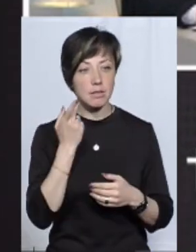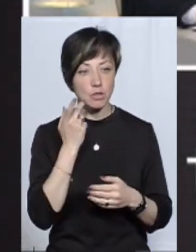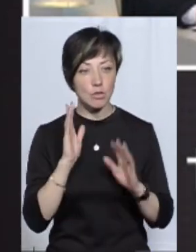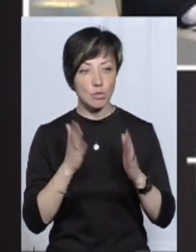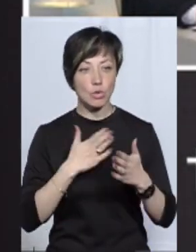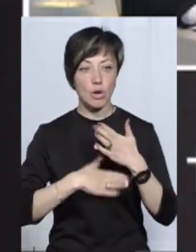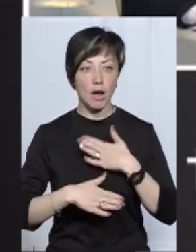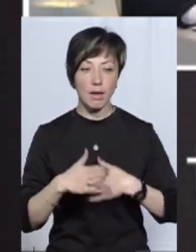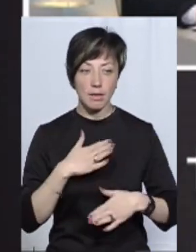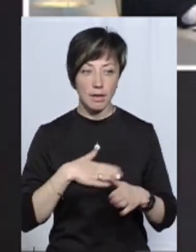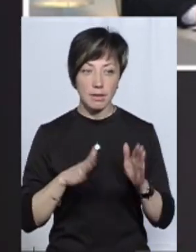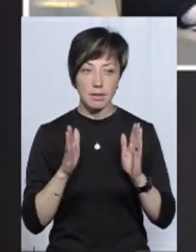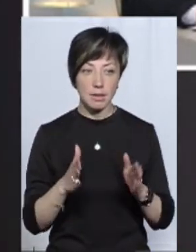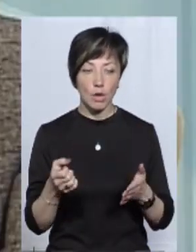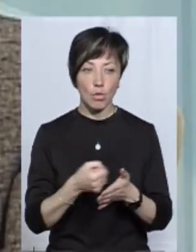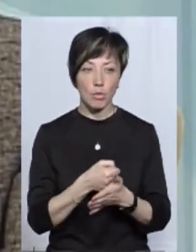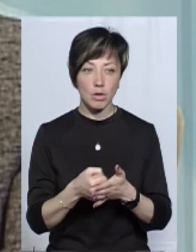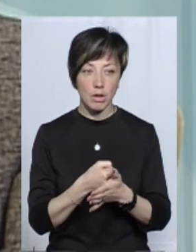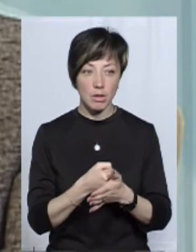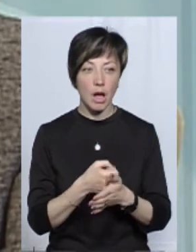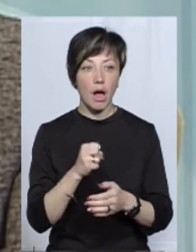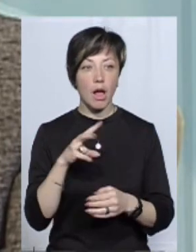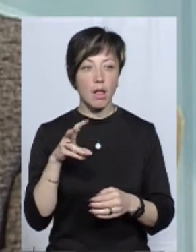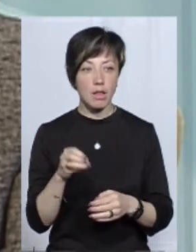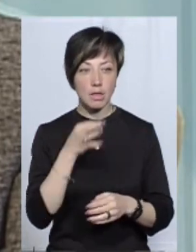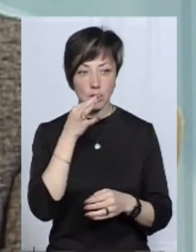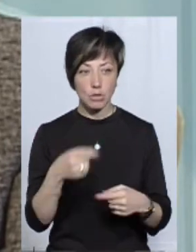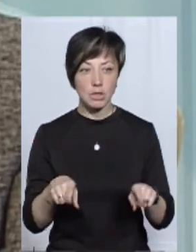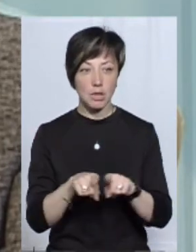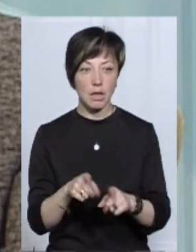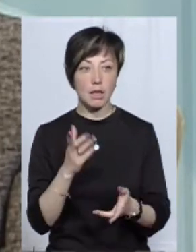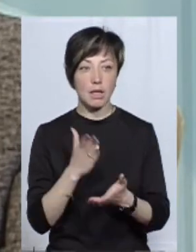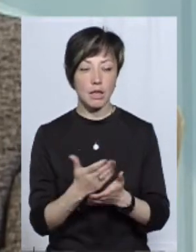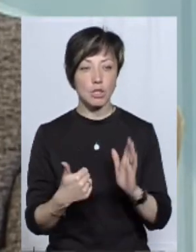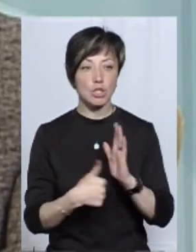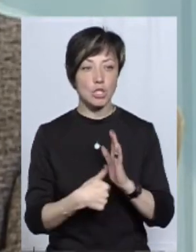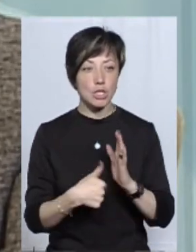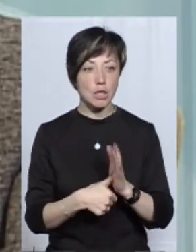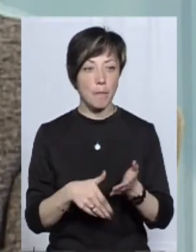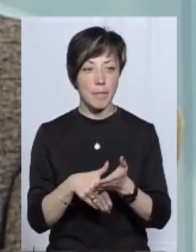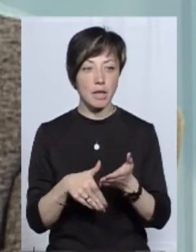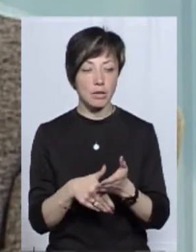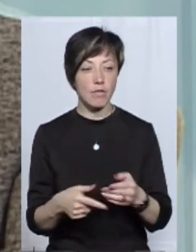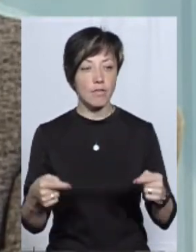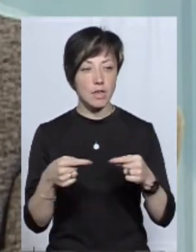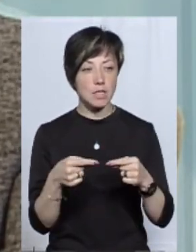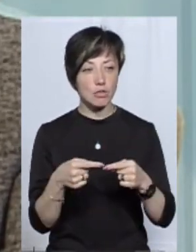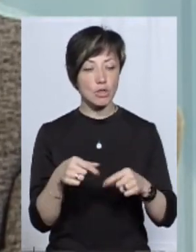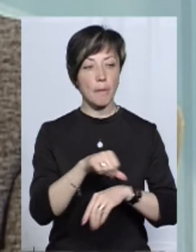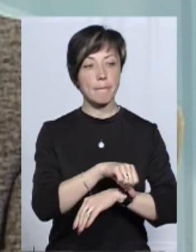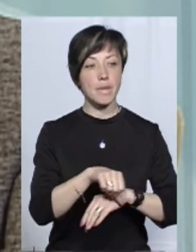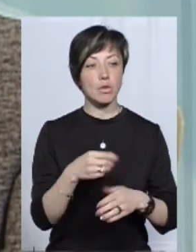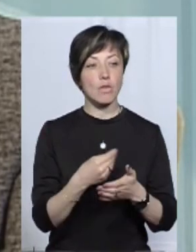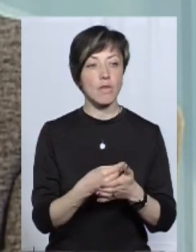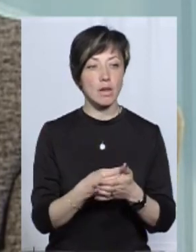завжди буду тільки рада глобіювати, просувати. Але скажу вам так, що є шість методів визначення митної вартості. Іван